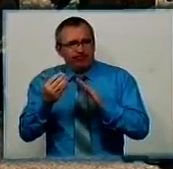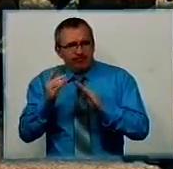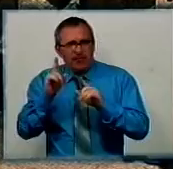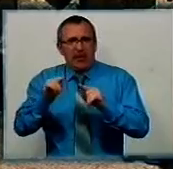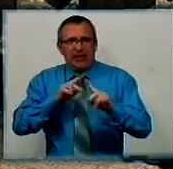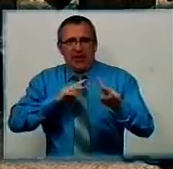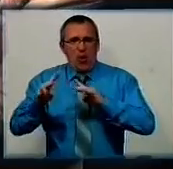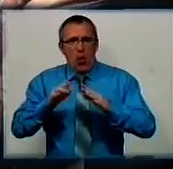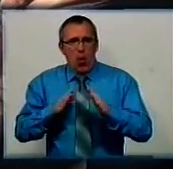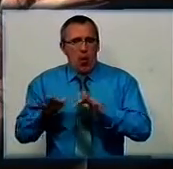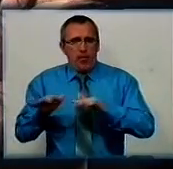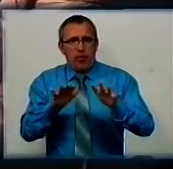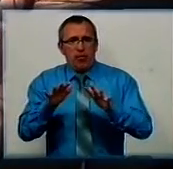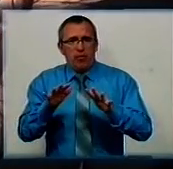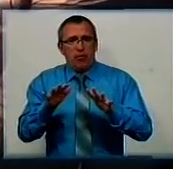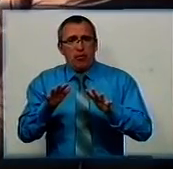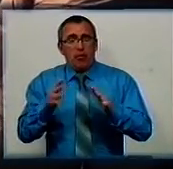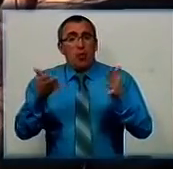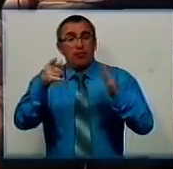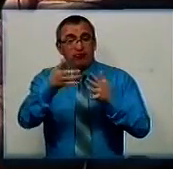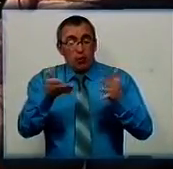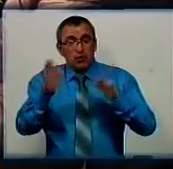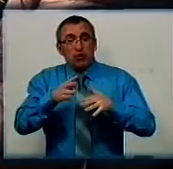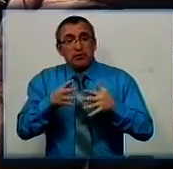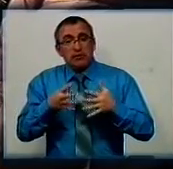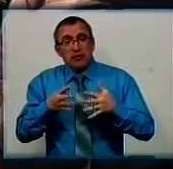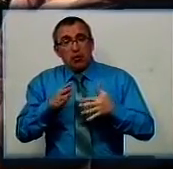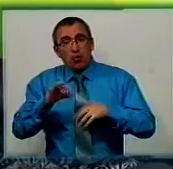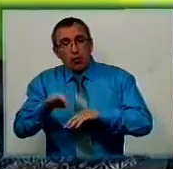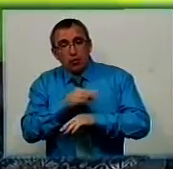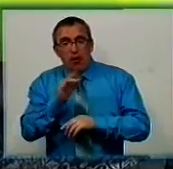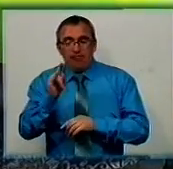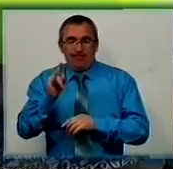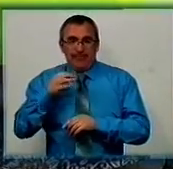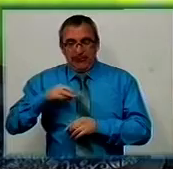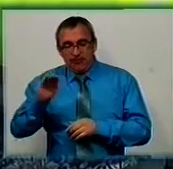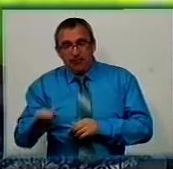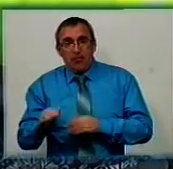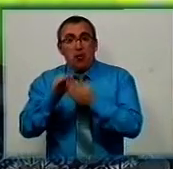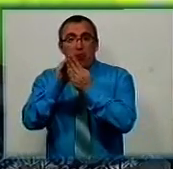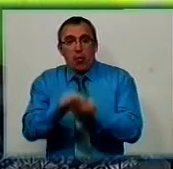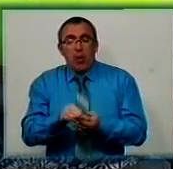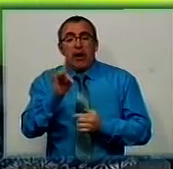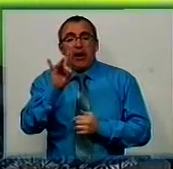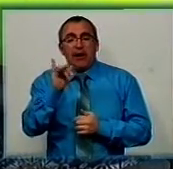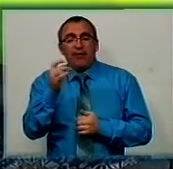У 26-річного військового залишилась дружина і маленький син. Поховають чоловіка на Грівнянському кладовищі.